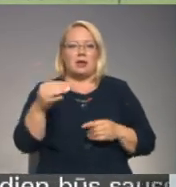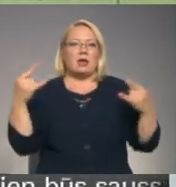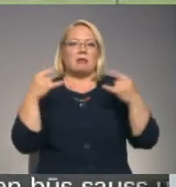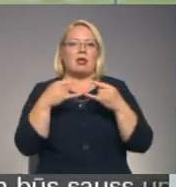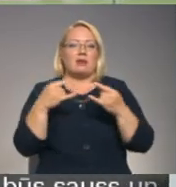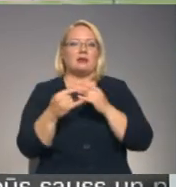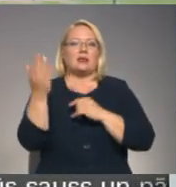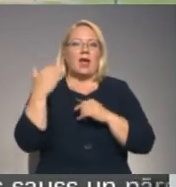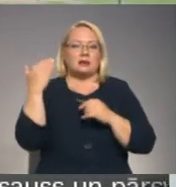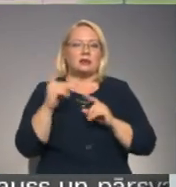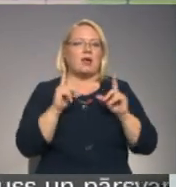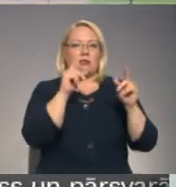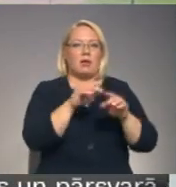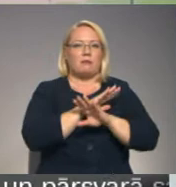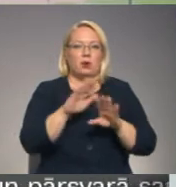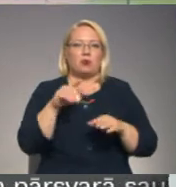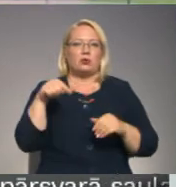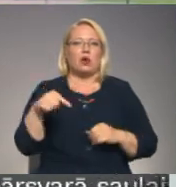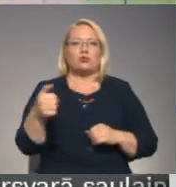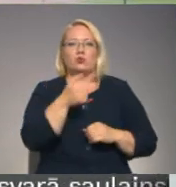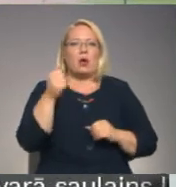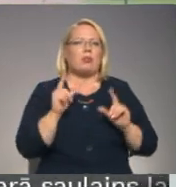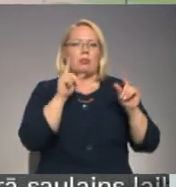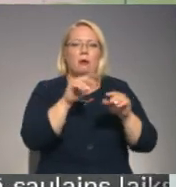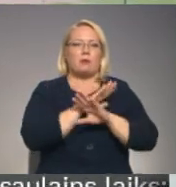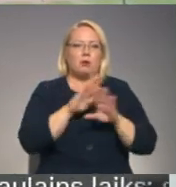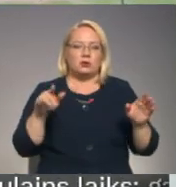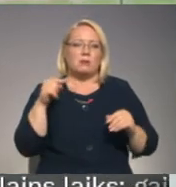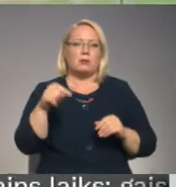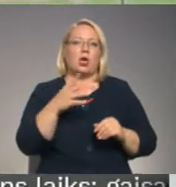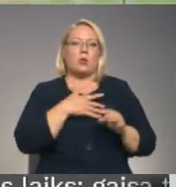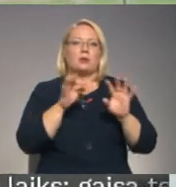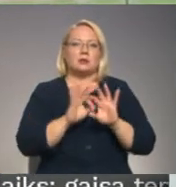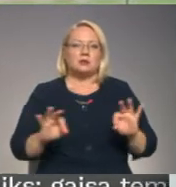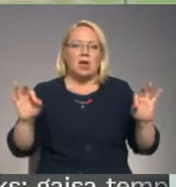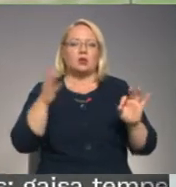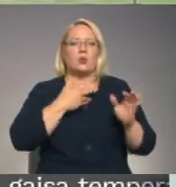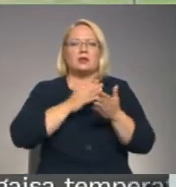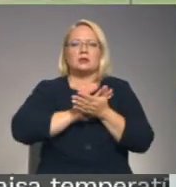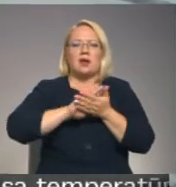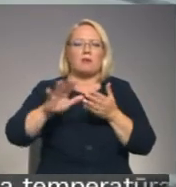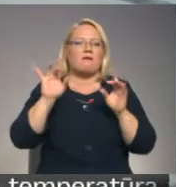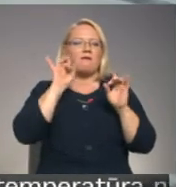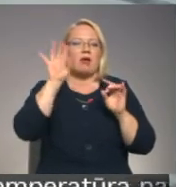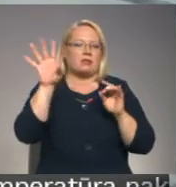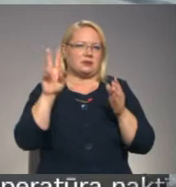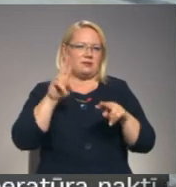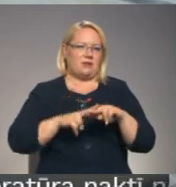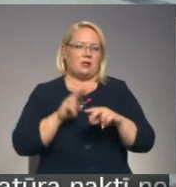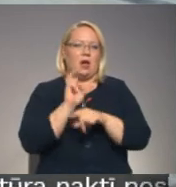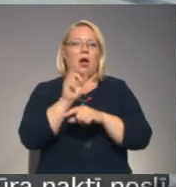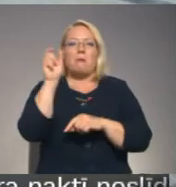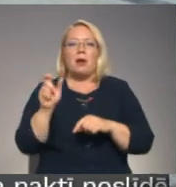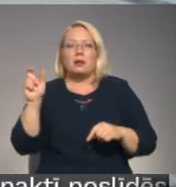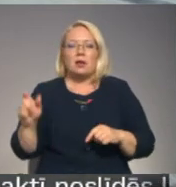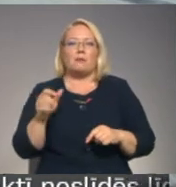visus. Nē, šogad nebrauksim noteikti. No šeit ļoti skaisti, ļoti saklots. Tiešām fantastiska vieta. Apmeklētājiem, ka